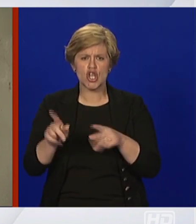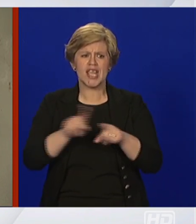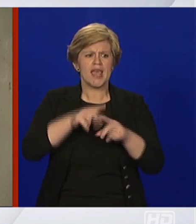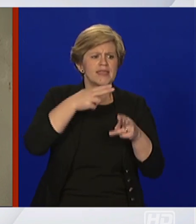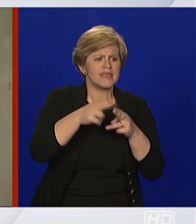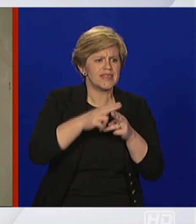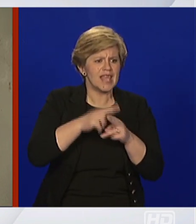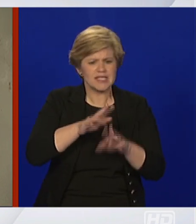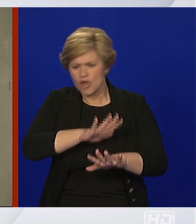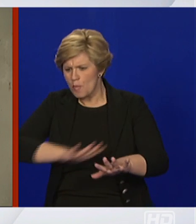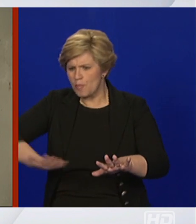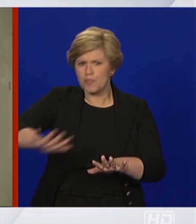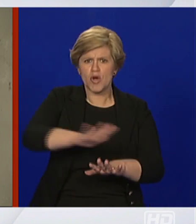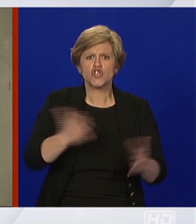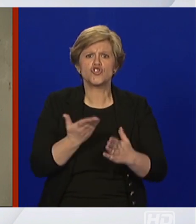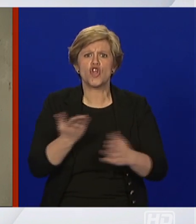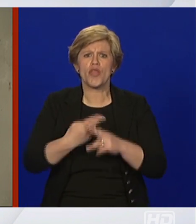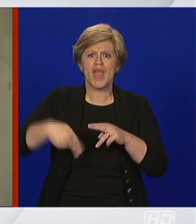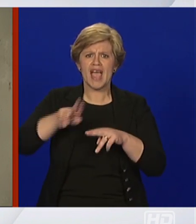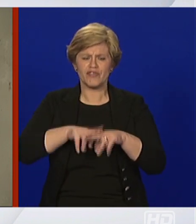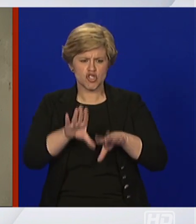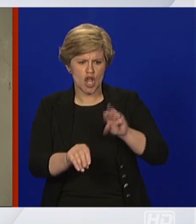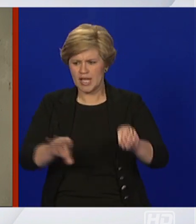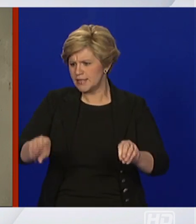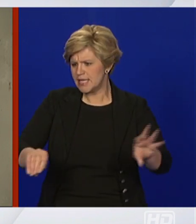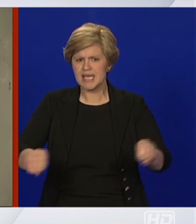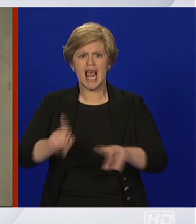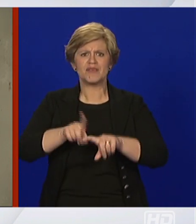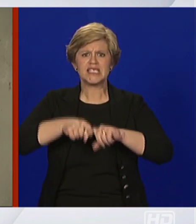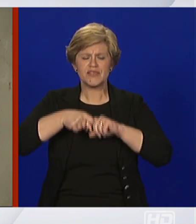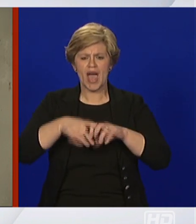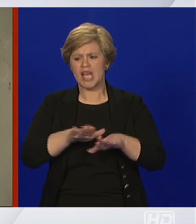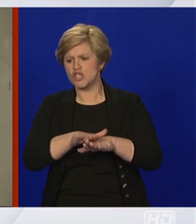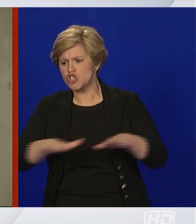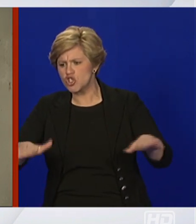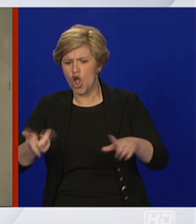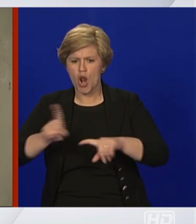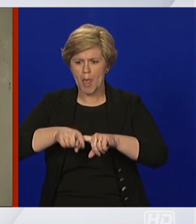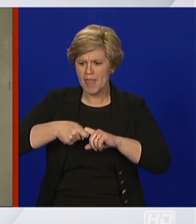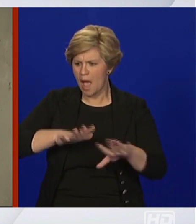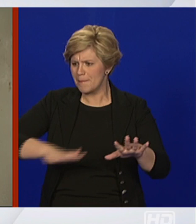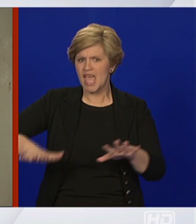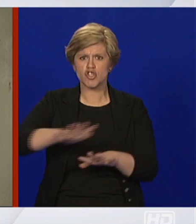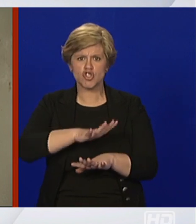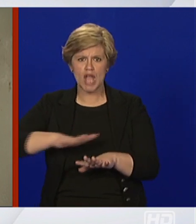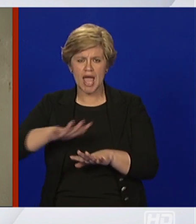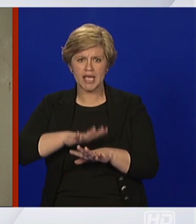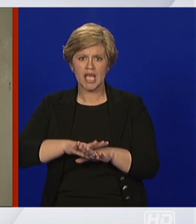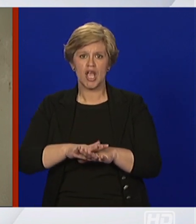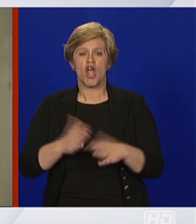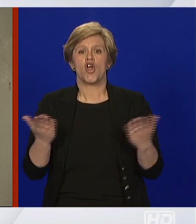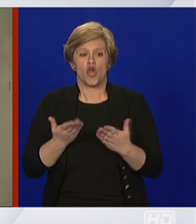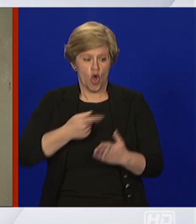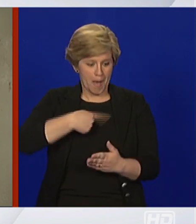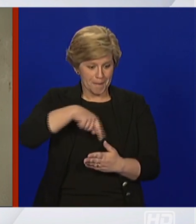svih površina koje se često dodiruju, na kojima stoje stvari koje su mogle doći u kontakt sa drugima i koje smo mi mogli ona